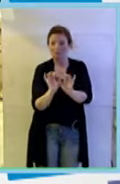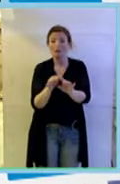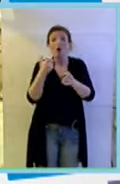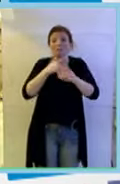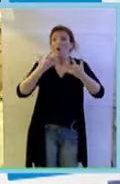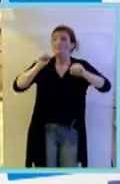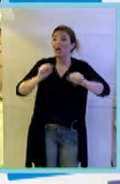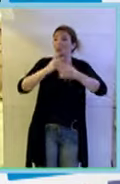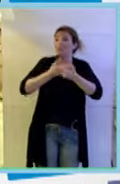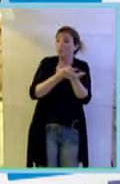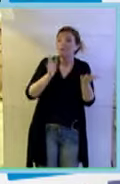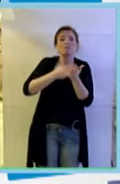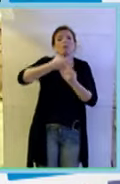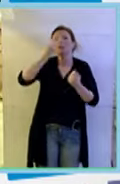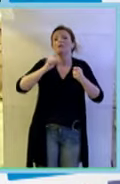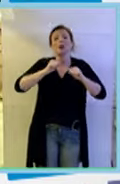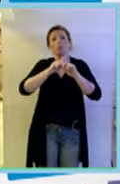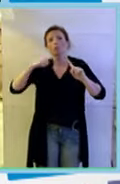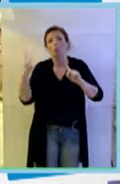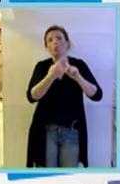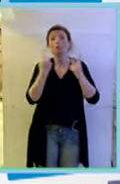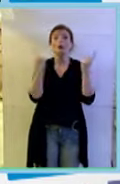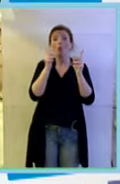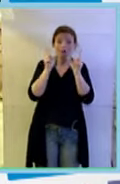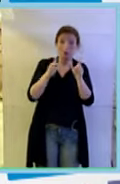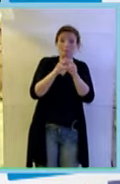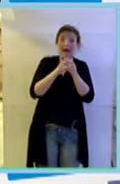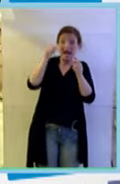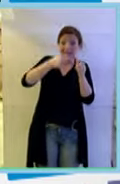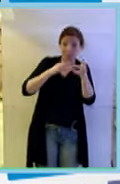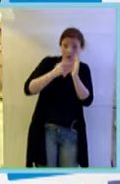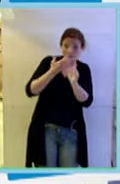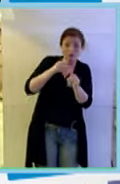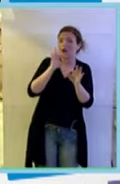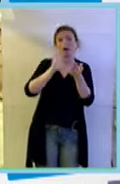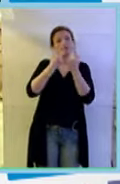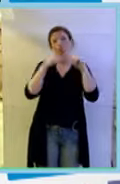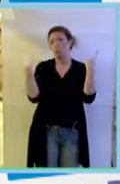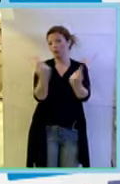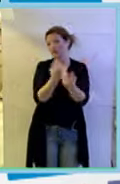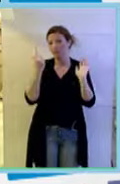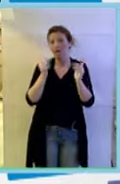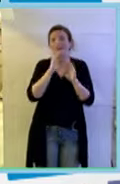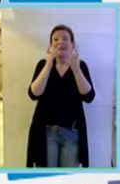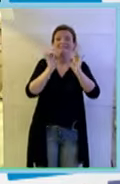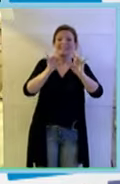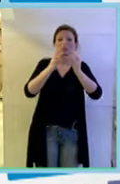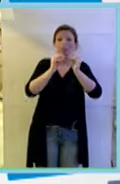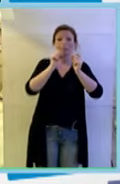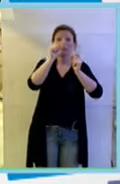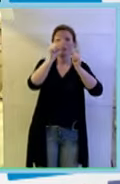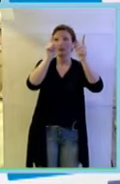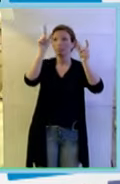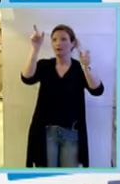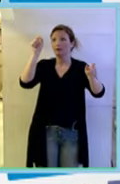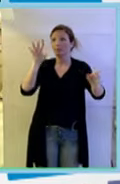salute di tutti cioè non è solo la salute del paese che ha in quel momento il problema ma i virus viaggiano e